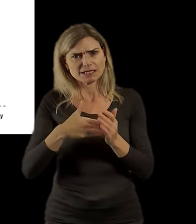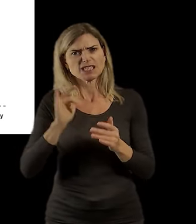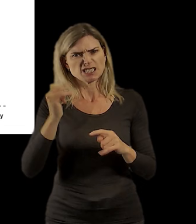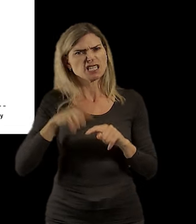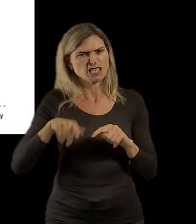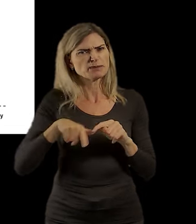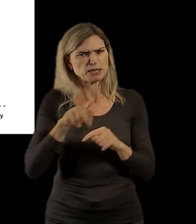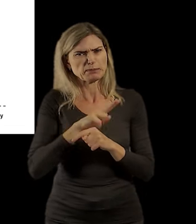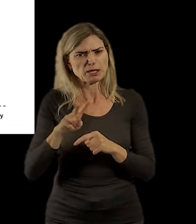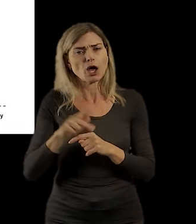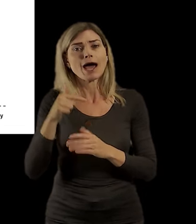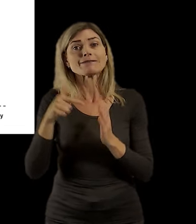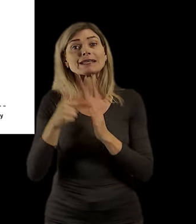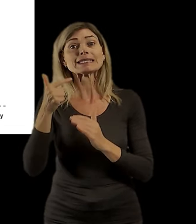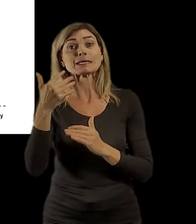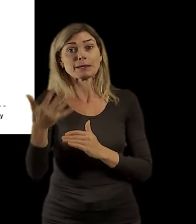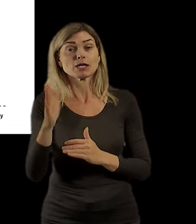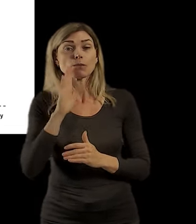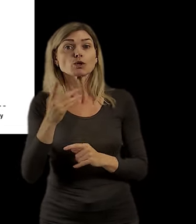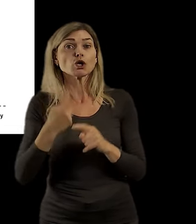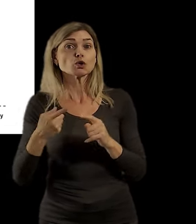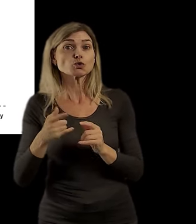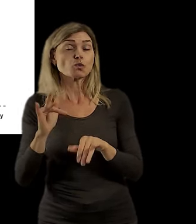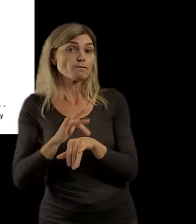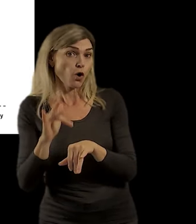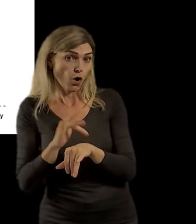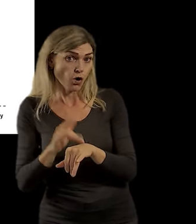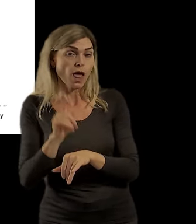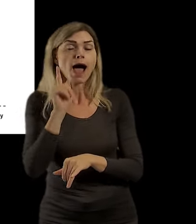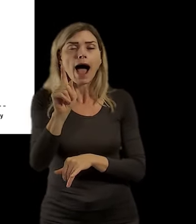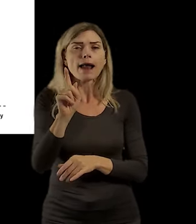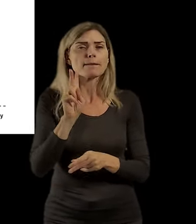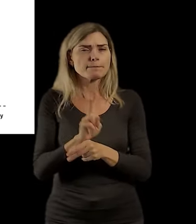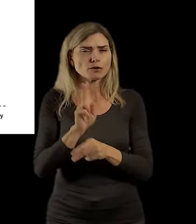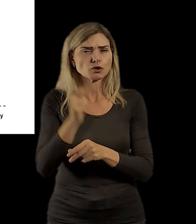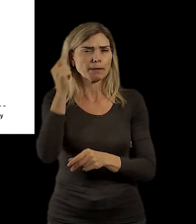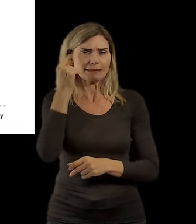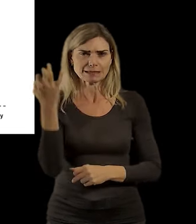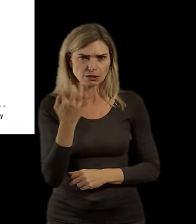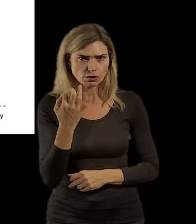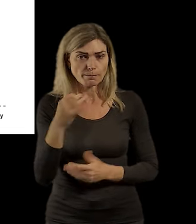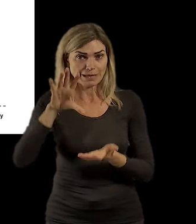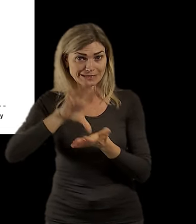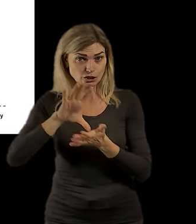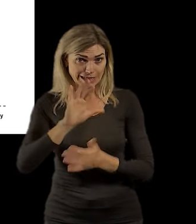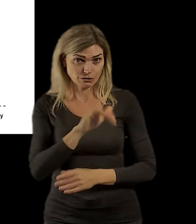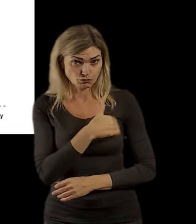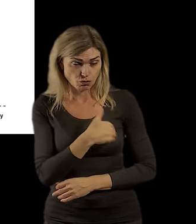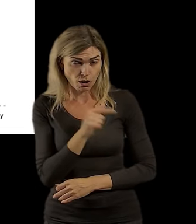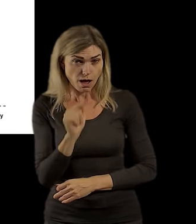2050 tam bude mírní přebytek. Já tedy ale musím upozornit na jednu věc, že do středních škol